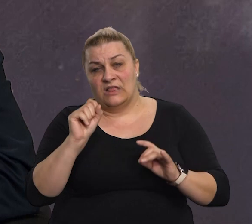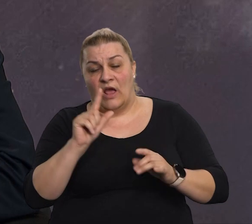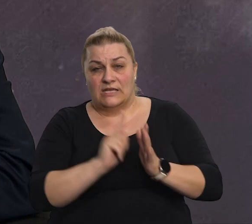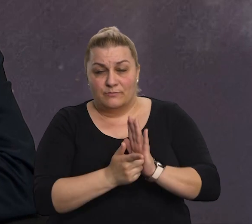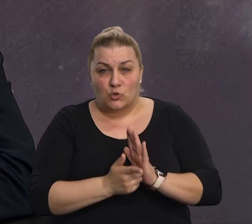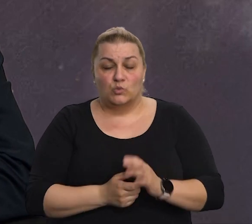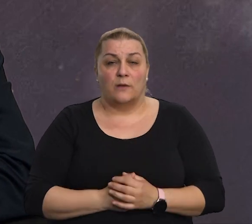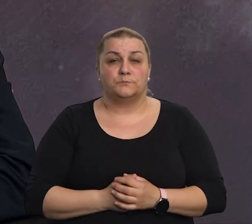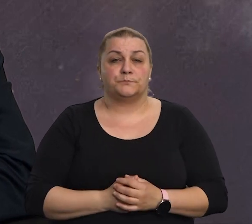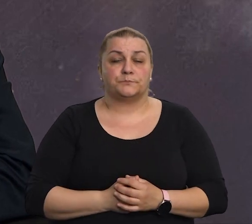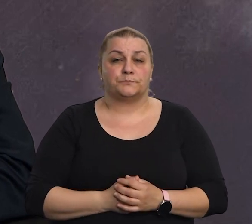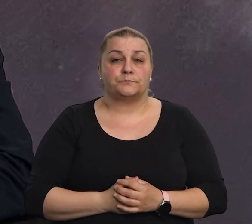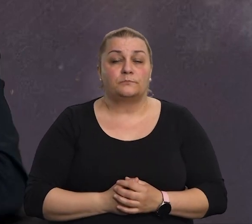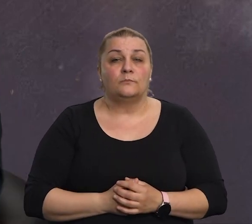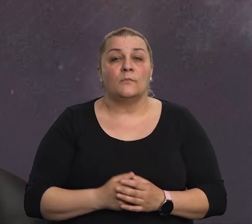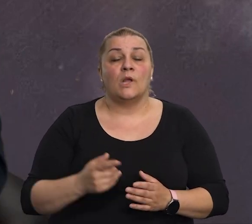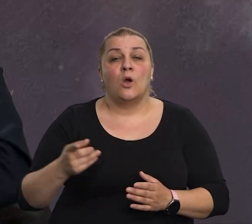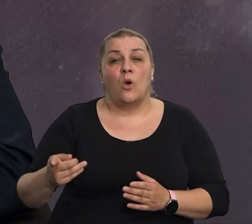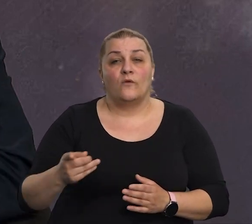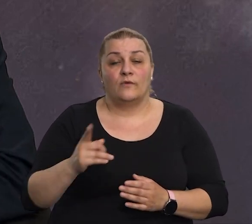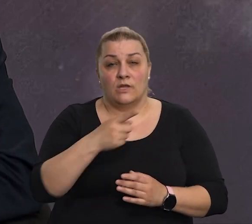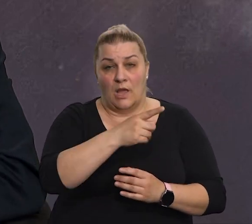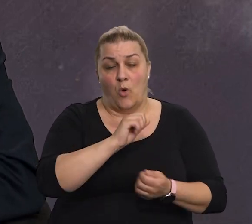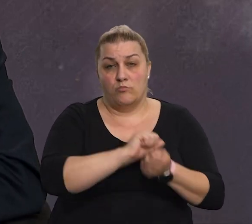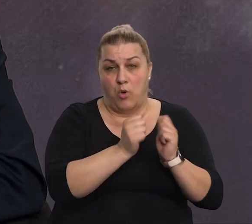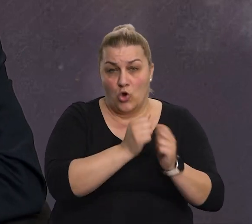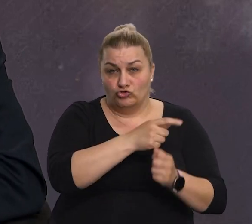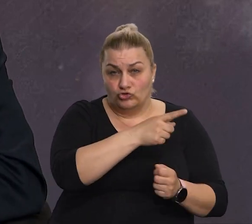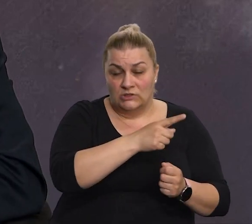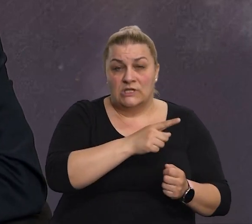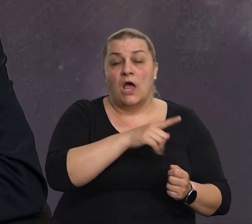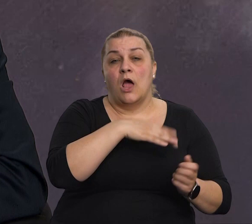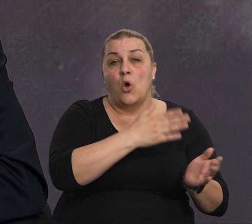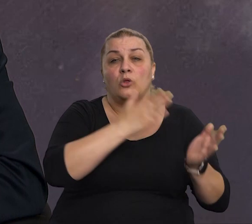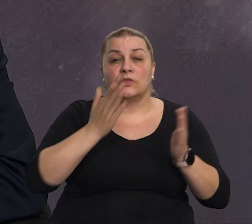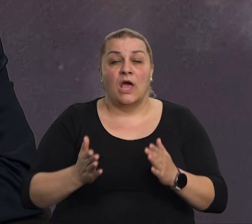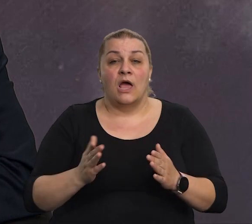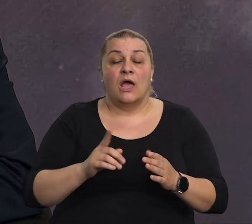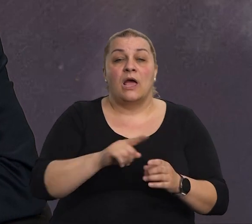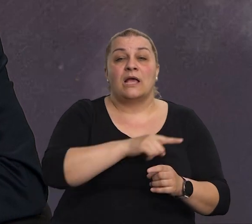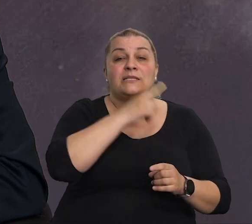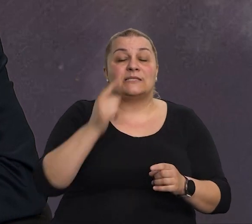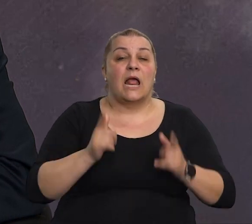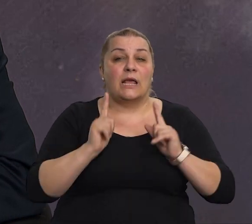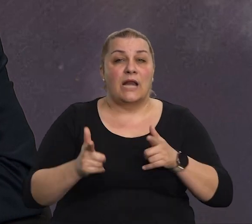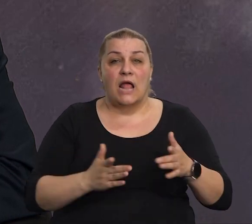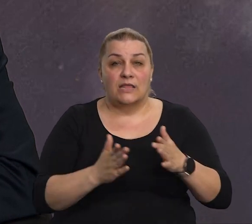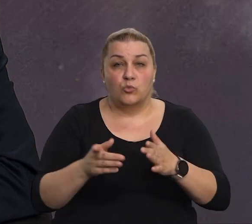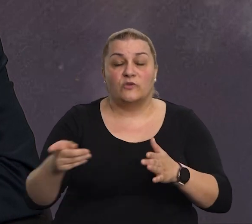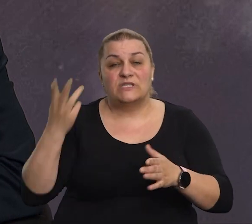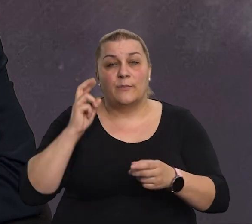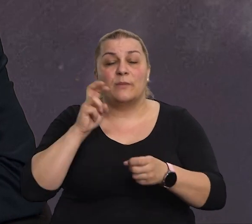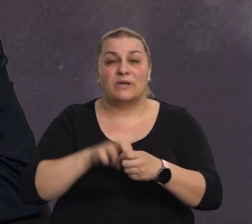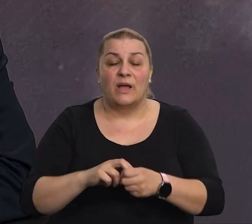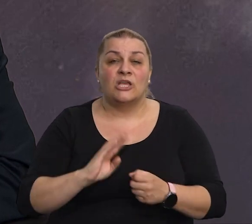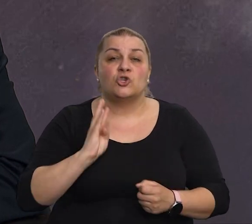brzo vrijeme, nakon Drničke Boješnice gdje se također bili vijesti, cijeli ostali ratni puste ispisali kao pripadnik četvrte garnecke